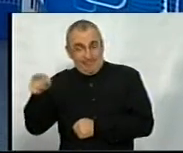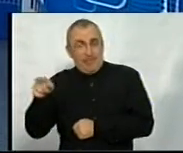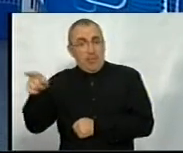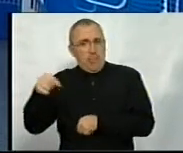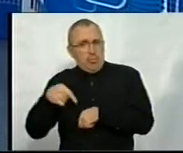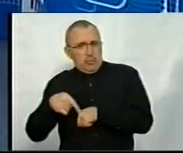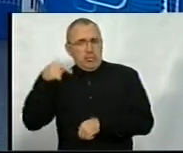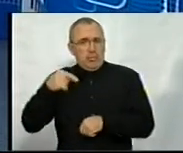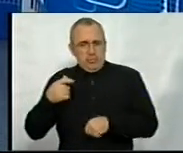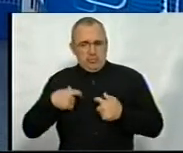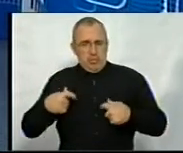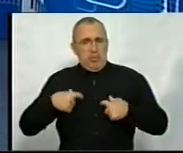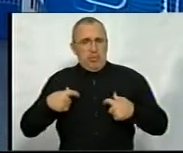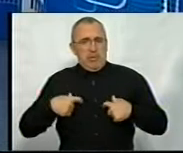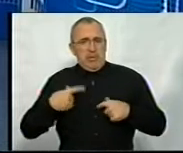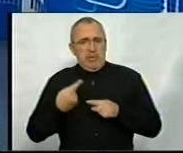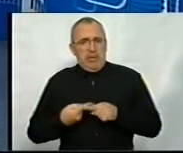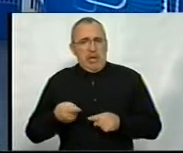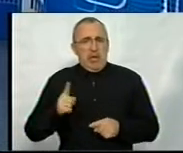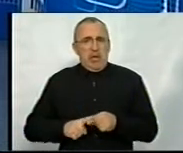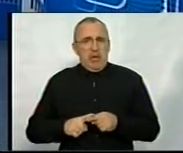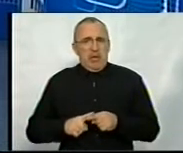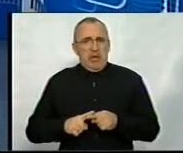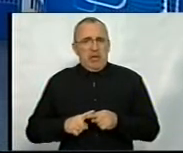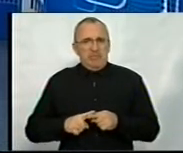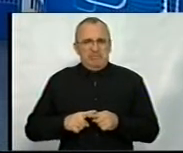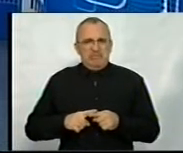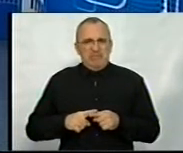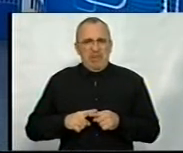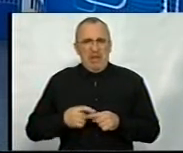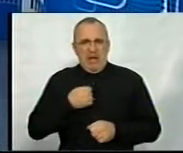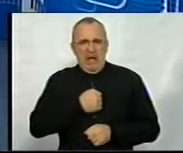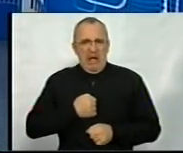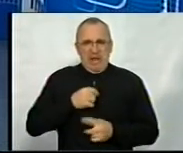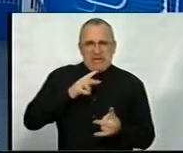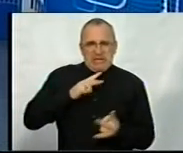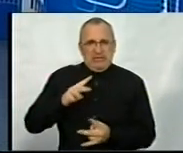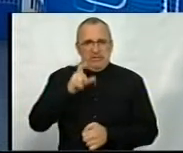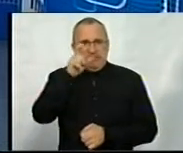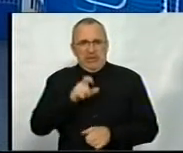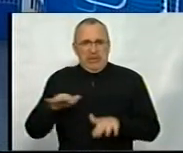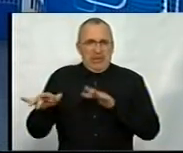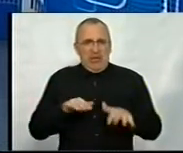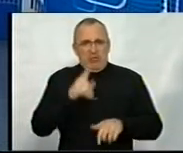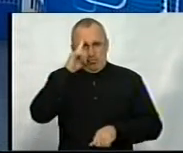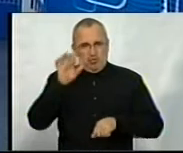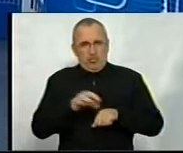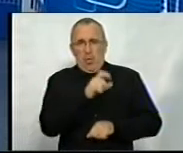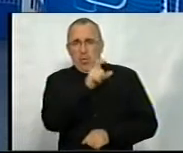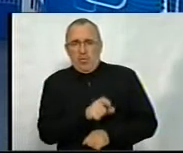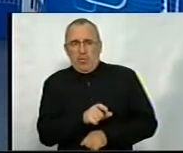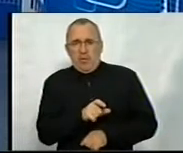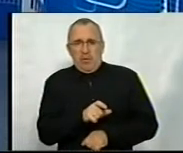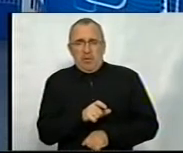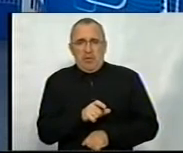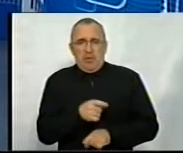відчули на собі такі агресивні дії з боку вашого чоловіка? Ну,